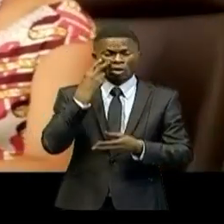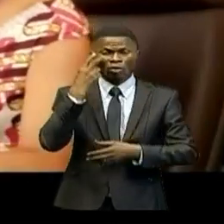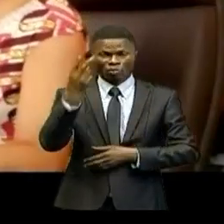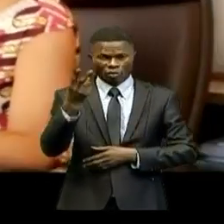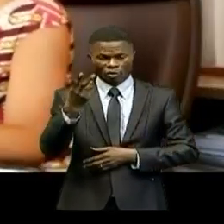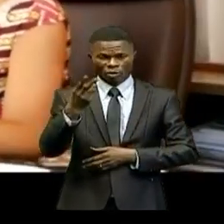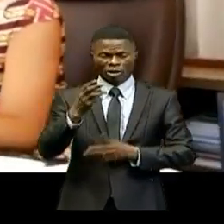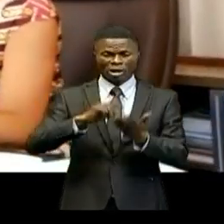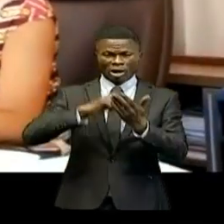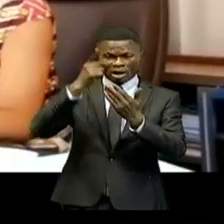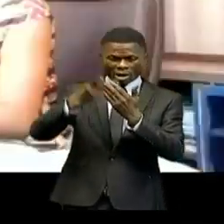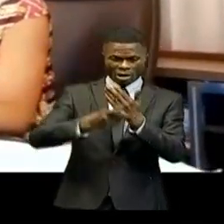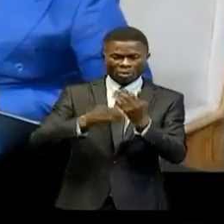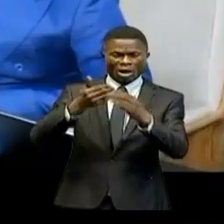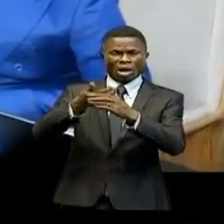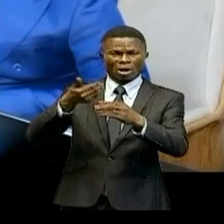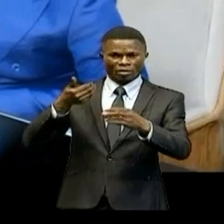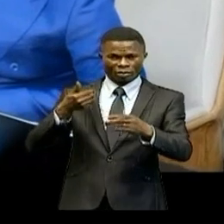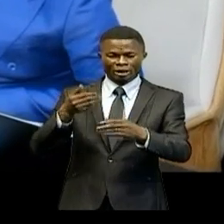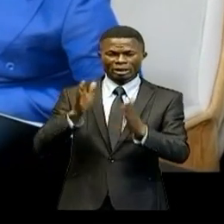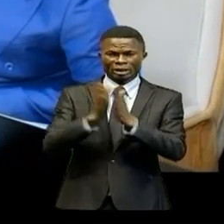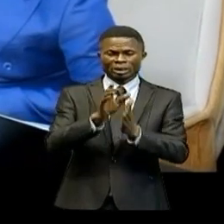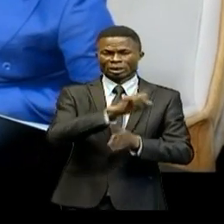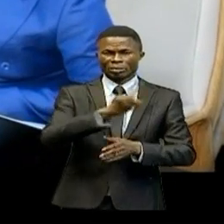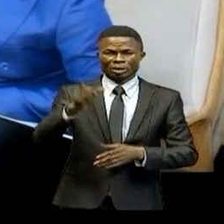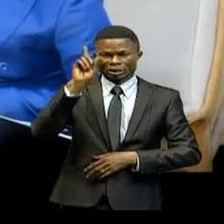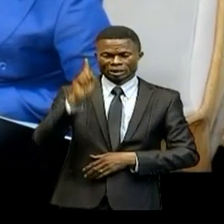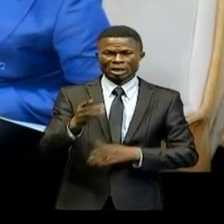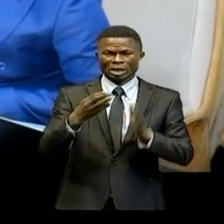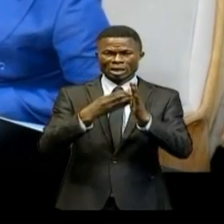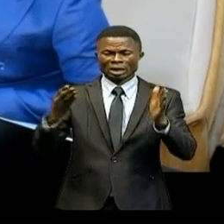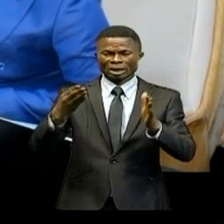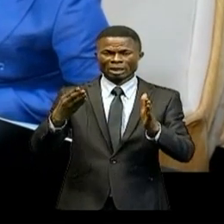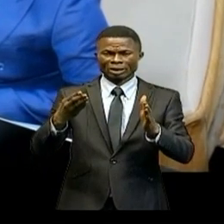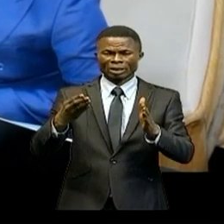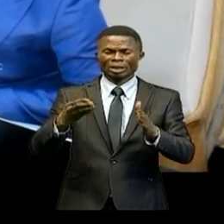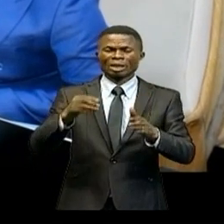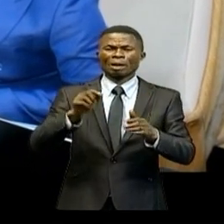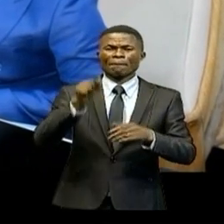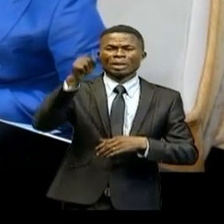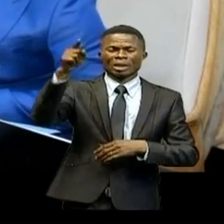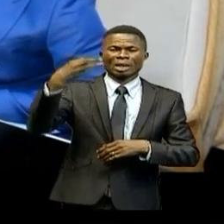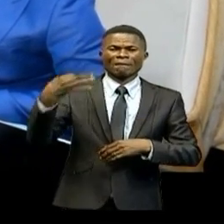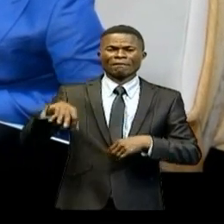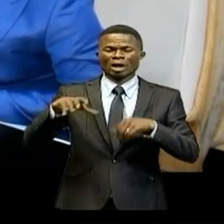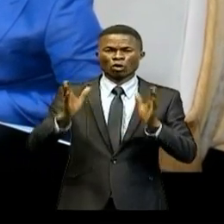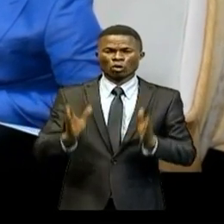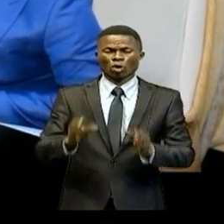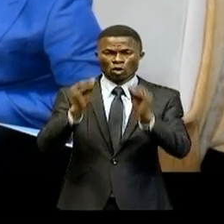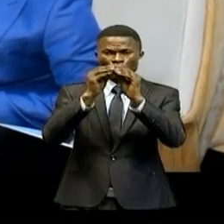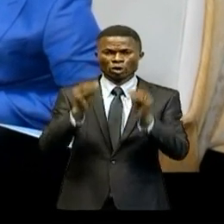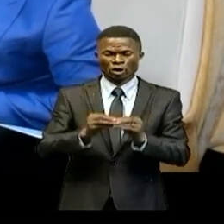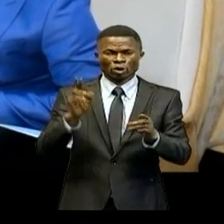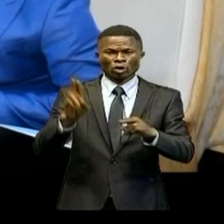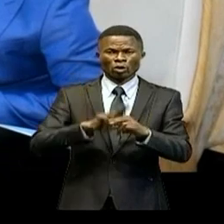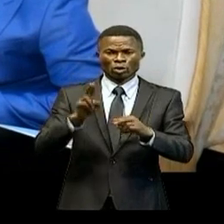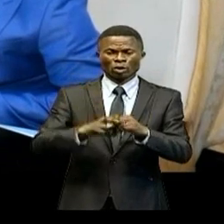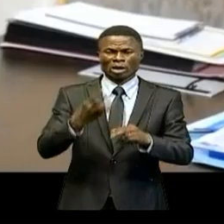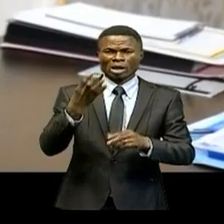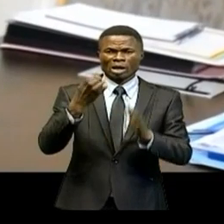prévisions réajustées à 10 196 milliards de francs congolais, le taux d'exécution est de